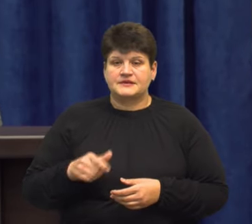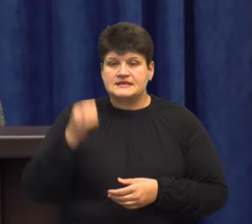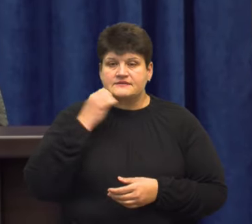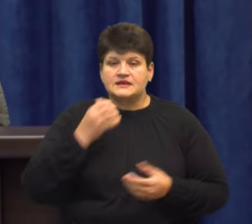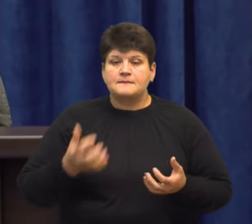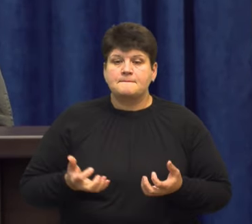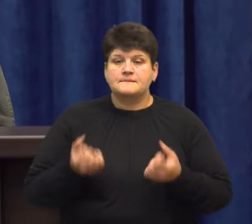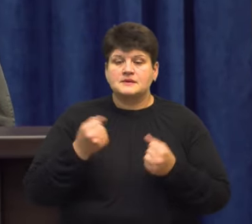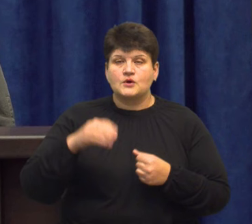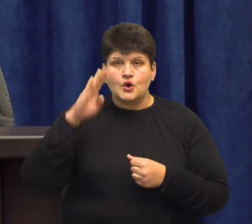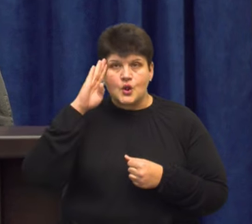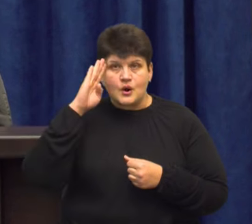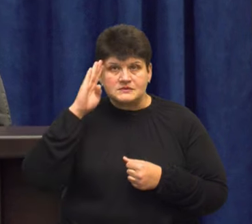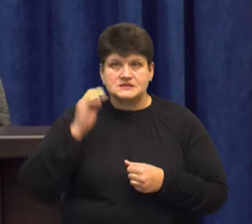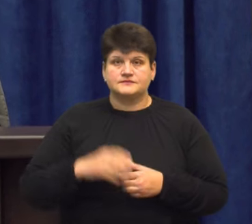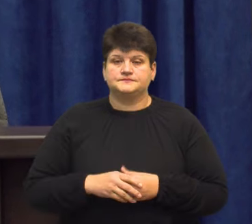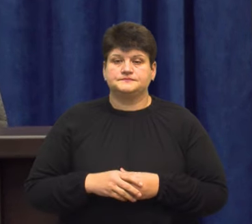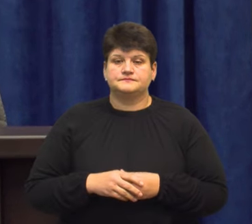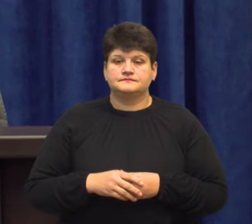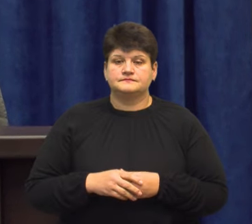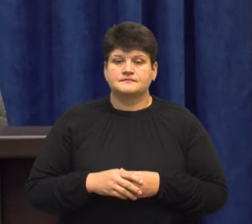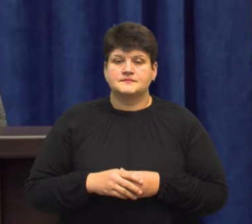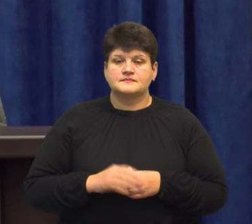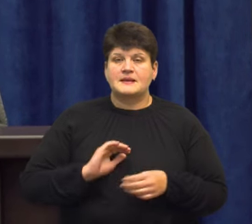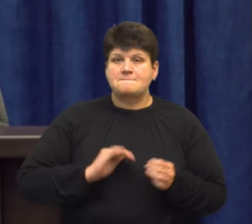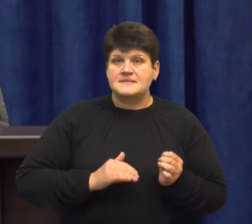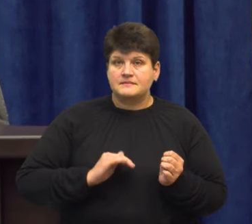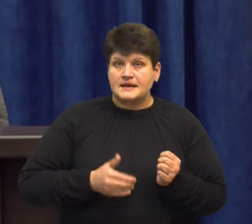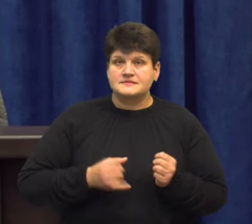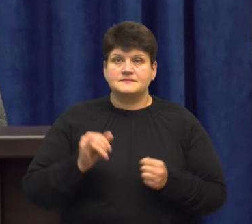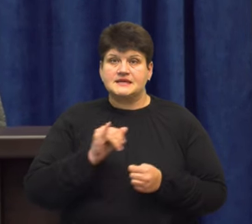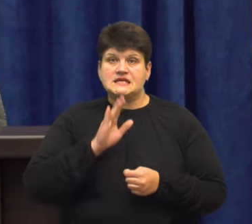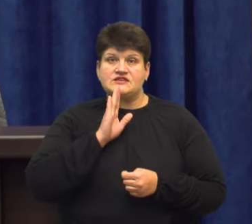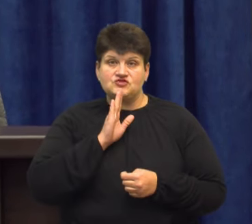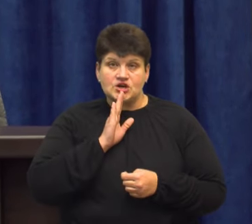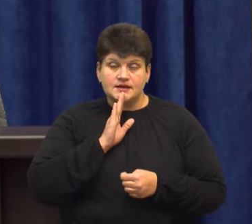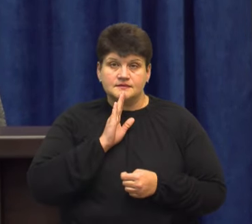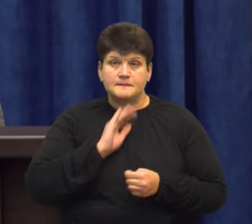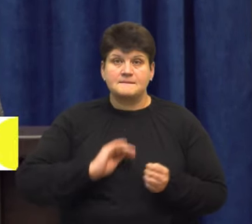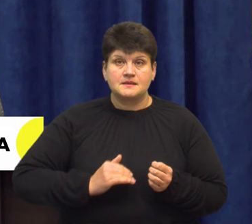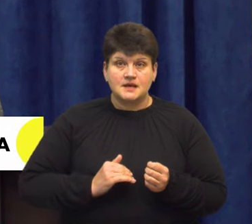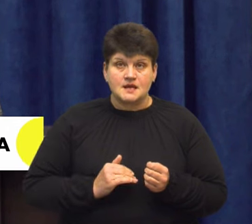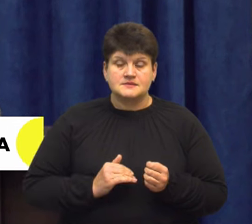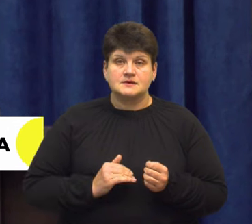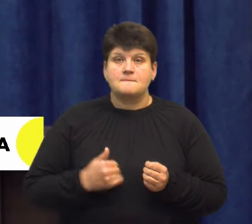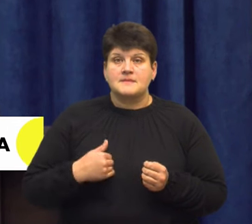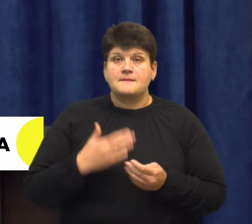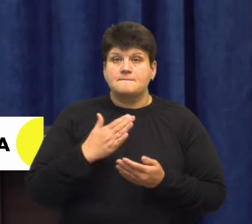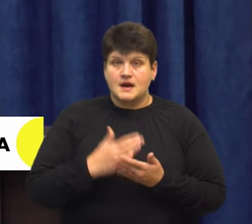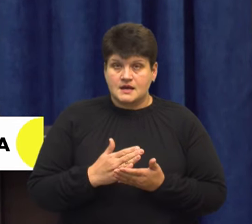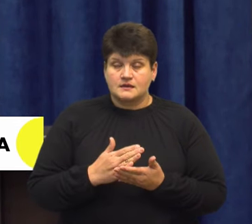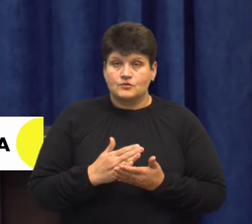хлопців, підприємців і дівчат-підприємців ми маємо